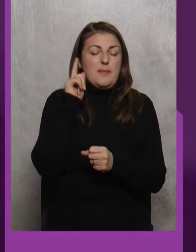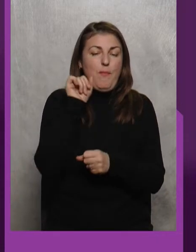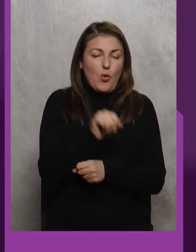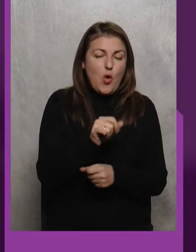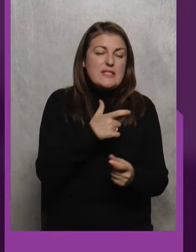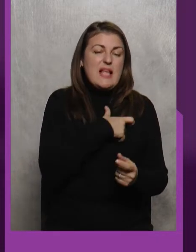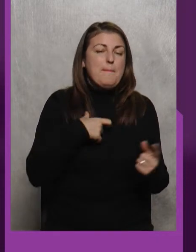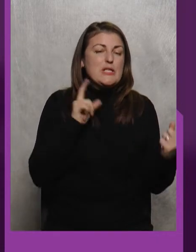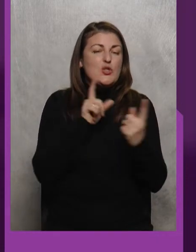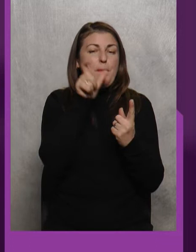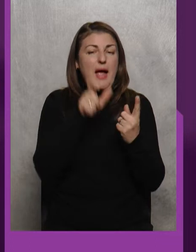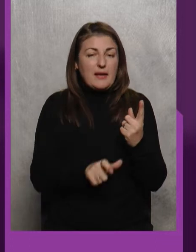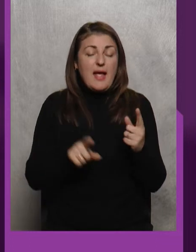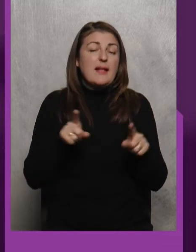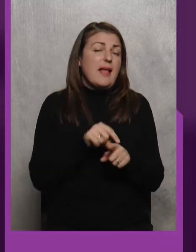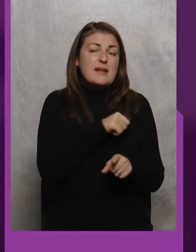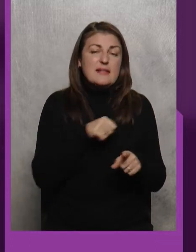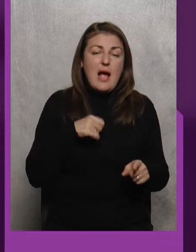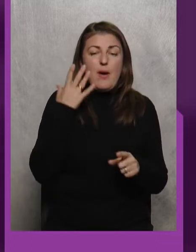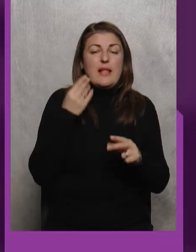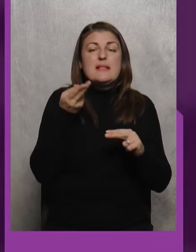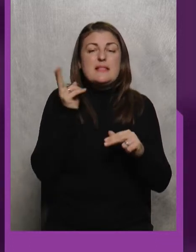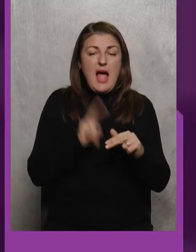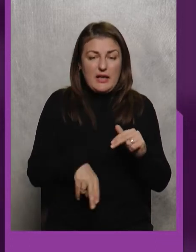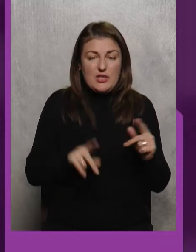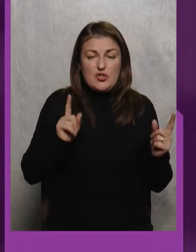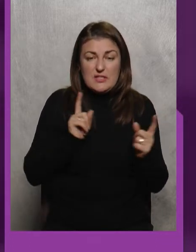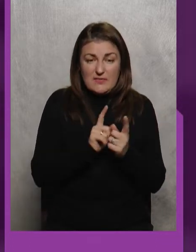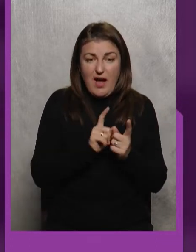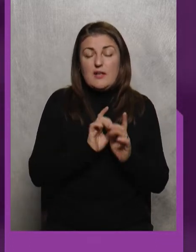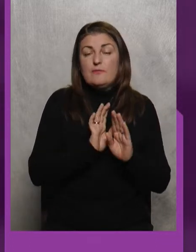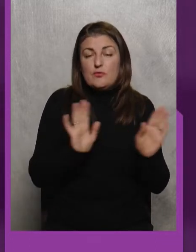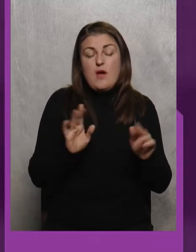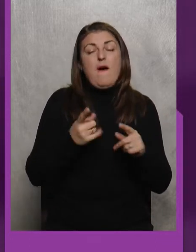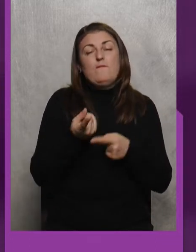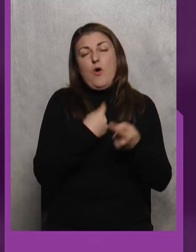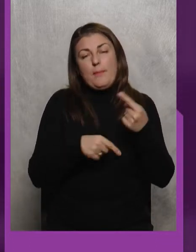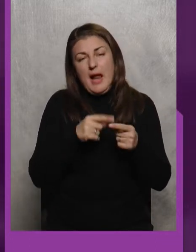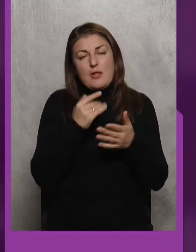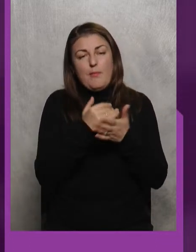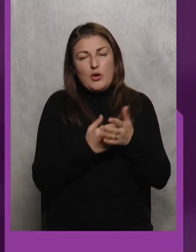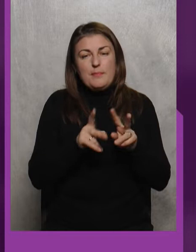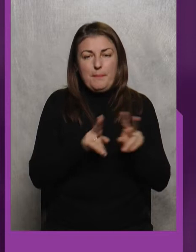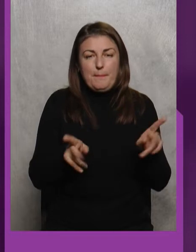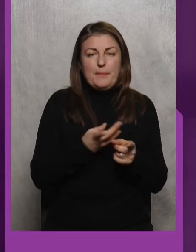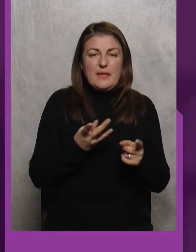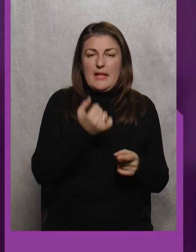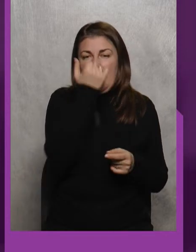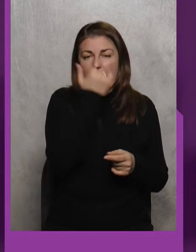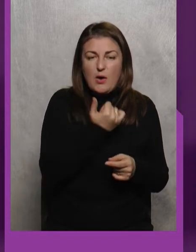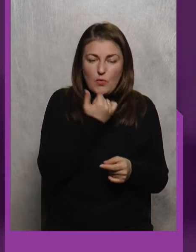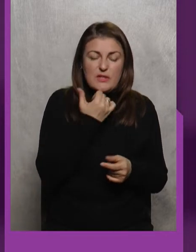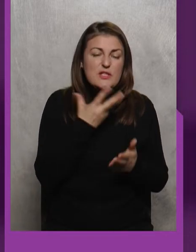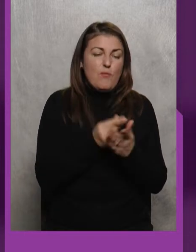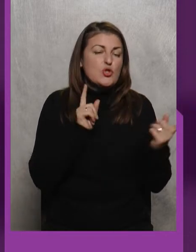своєму супернику Так само, як закінчилася схватка, так само в обратному порядку він дякує